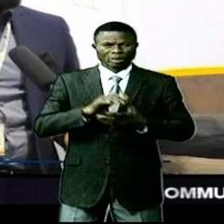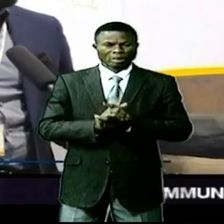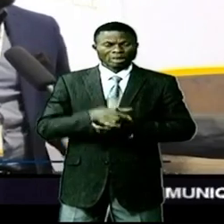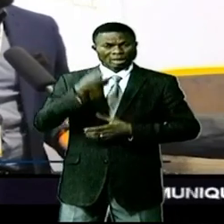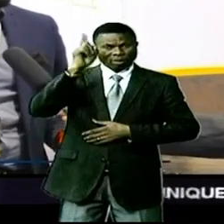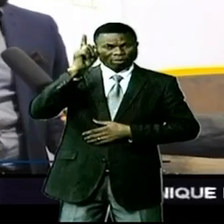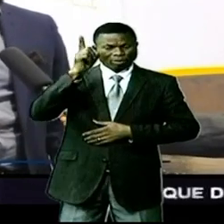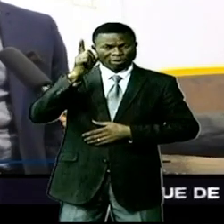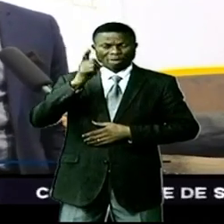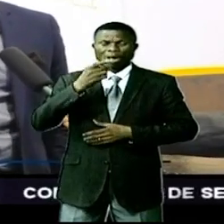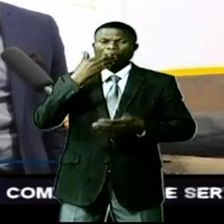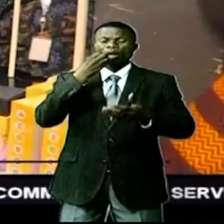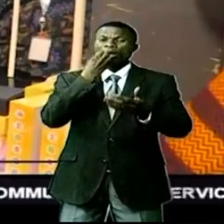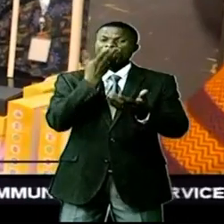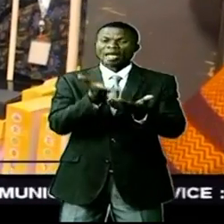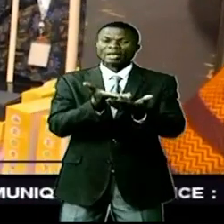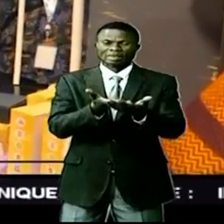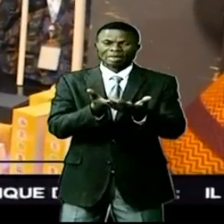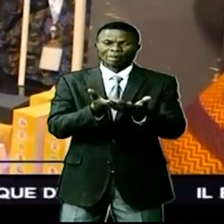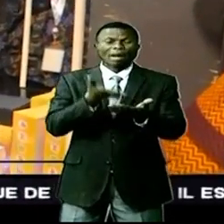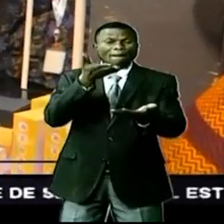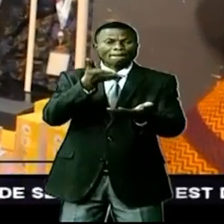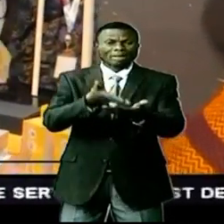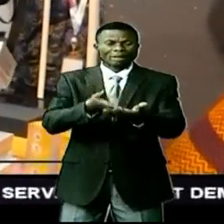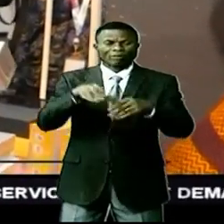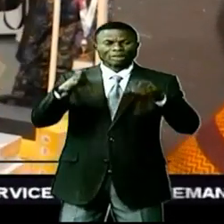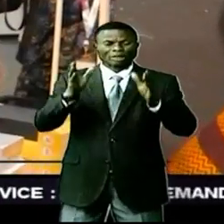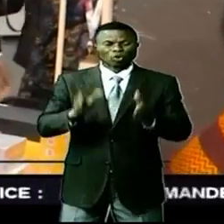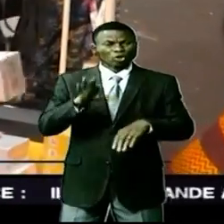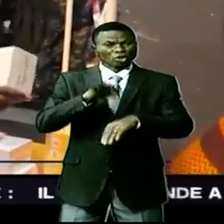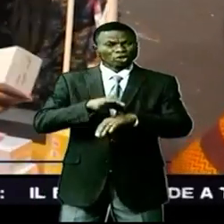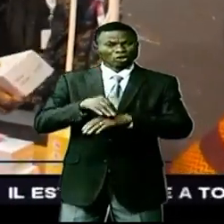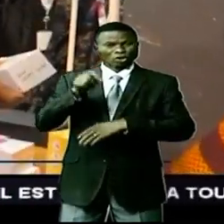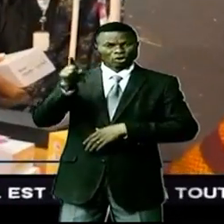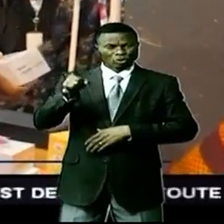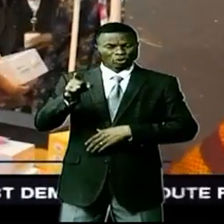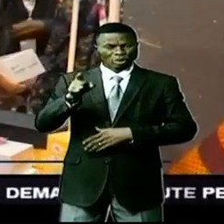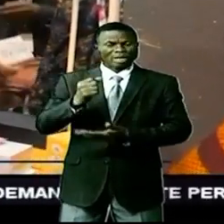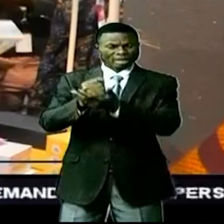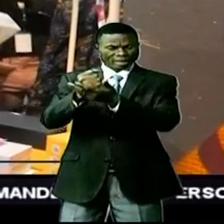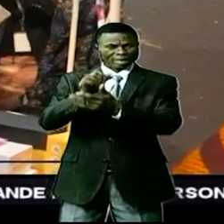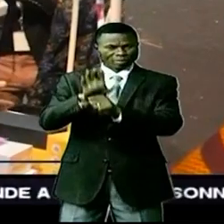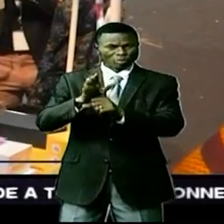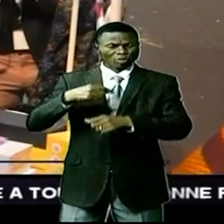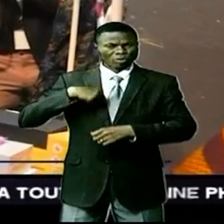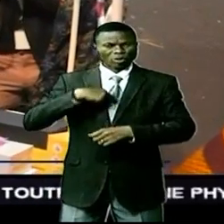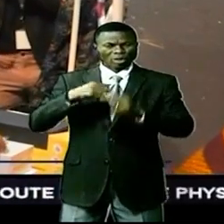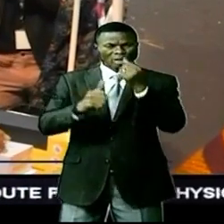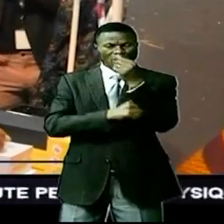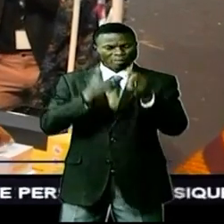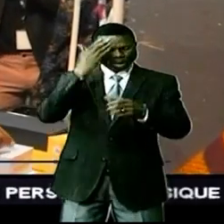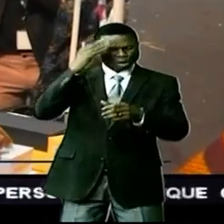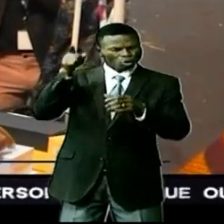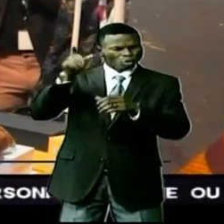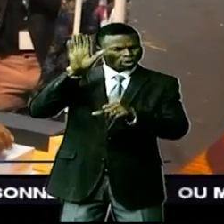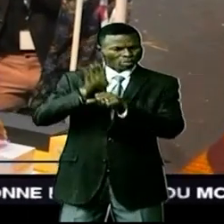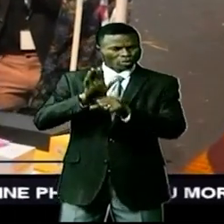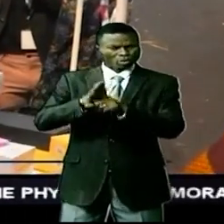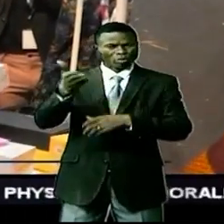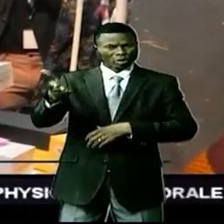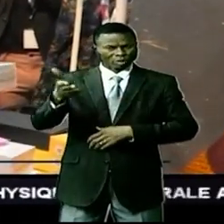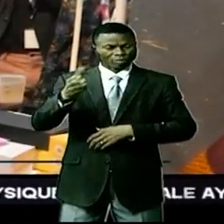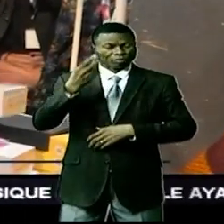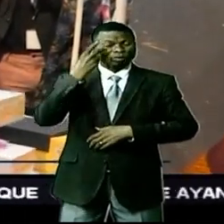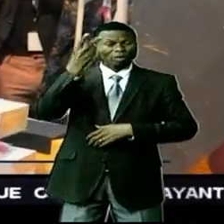la première marque de montre congolaise. Et j'espère que cette opportunité va faire en sorte que les gens le découvrent encore plus. Dans cette